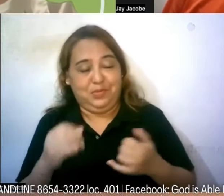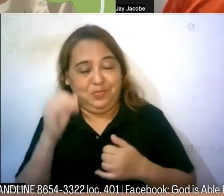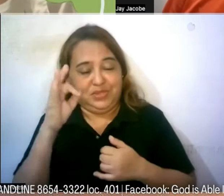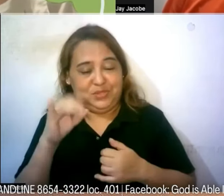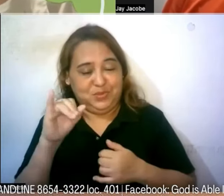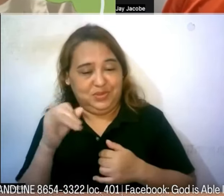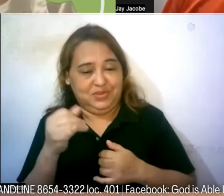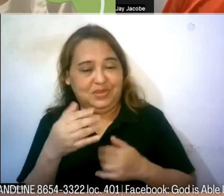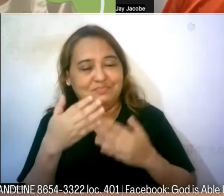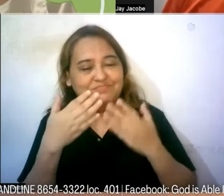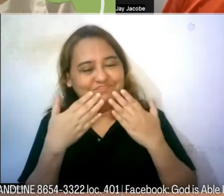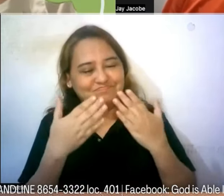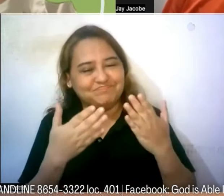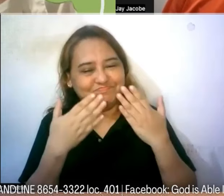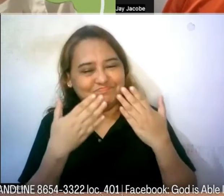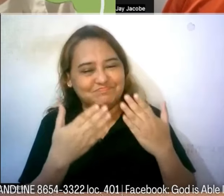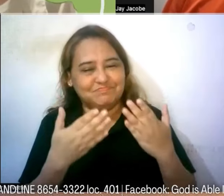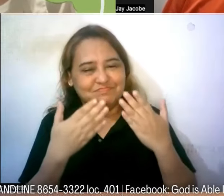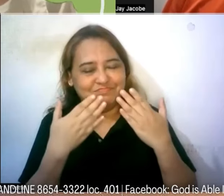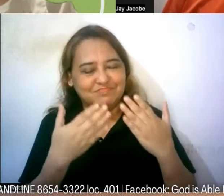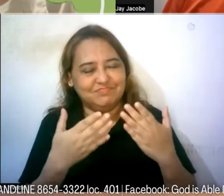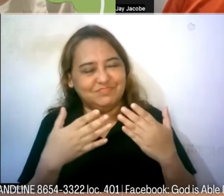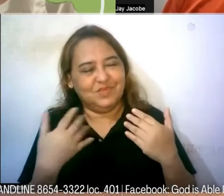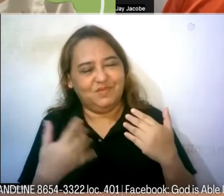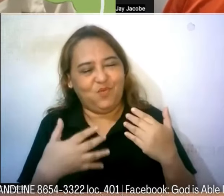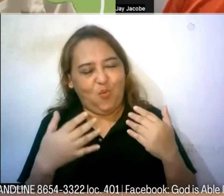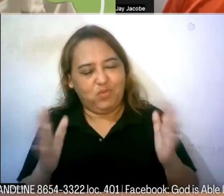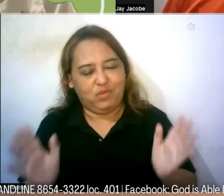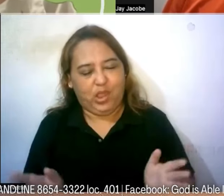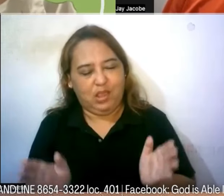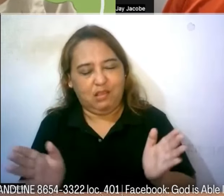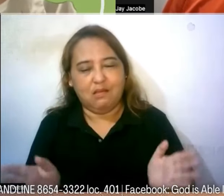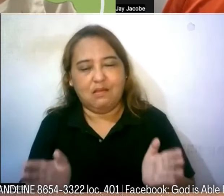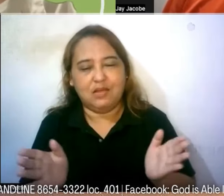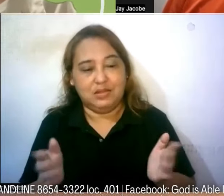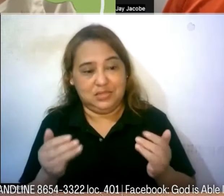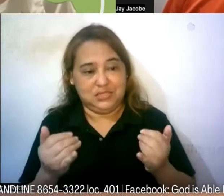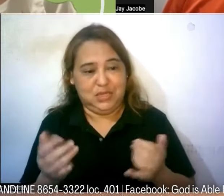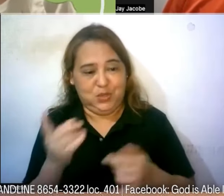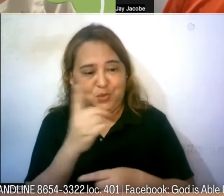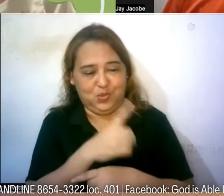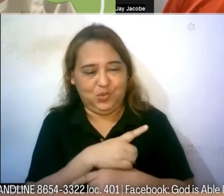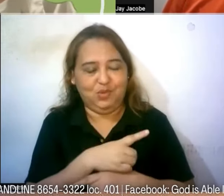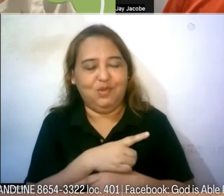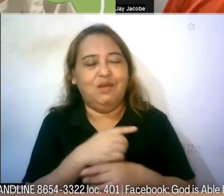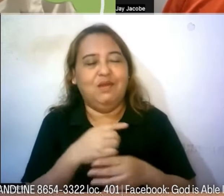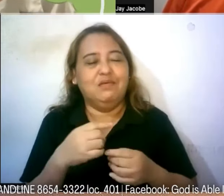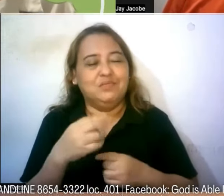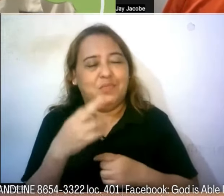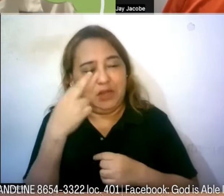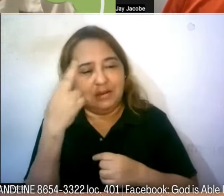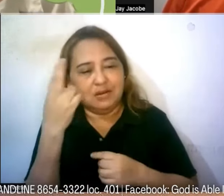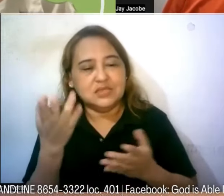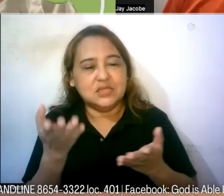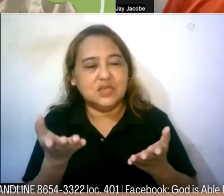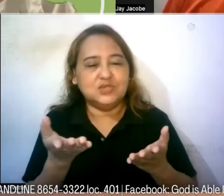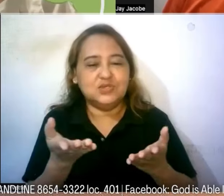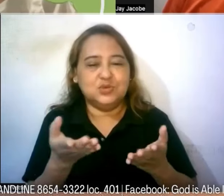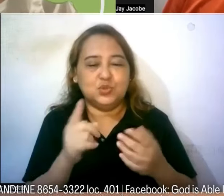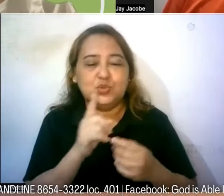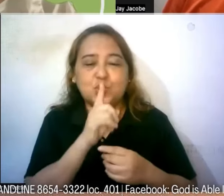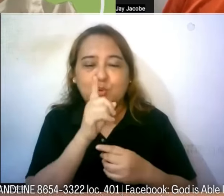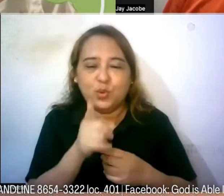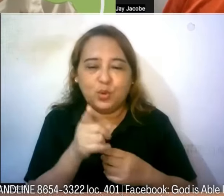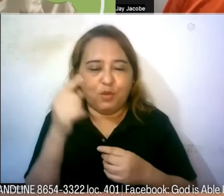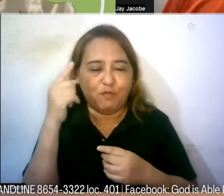napaka makapangyarihan makulay at talagang nakaka-encourage na patutuo today at sa mga reflections realizations mo tunay nga po we're praying